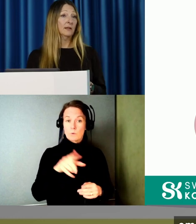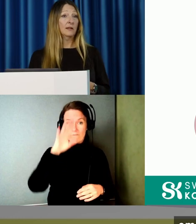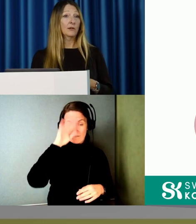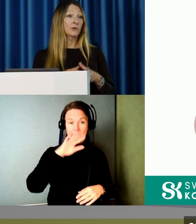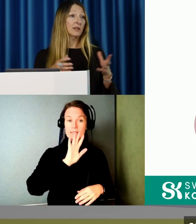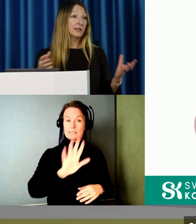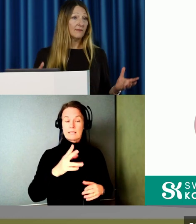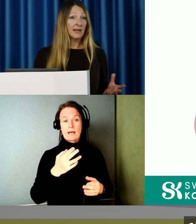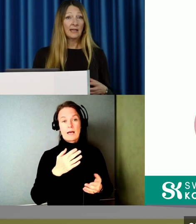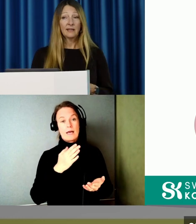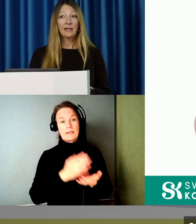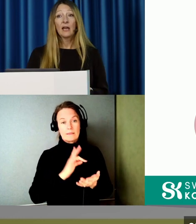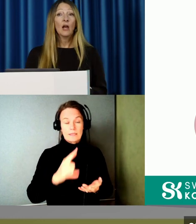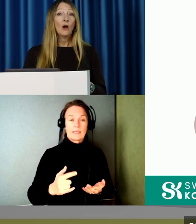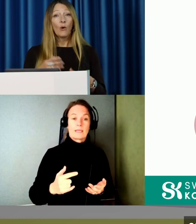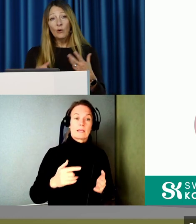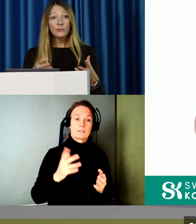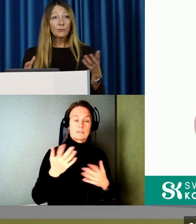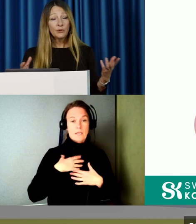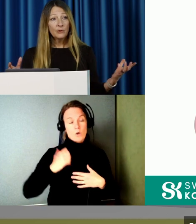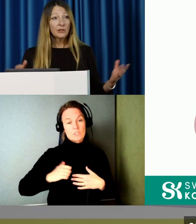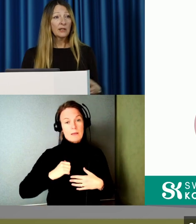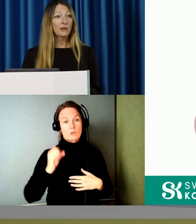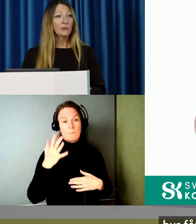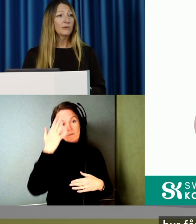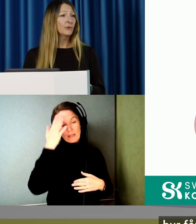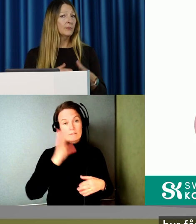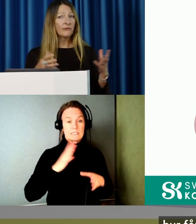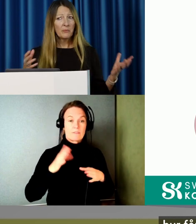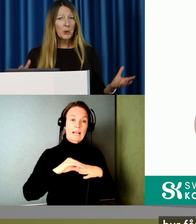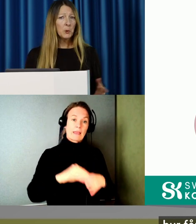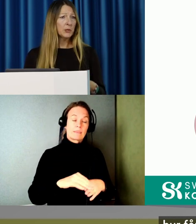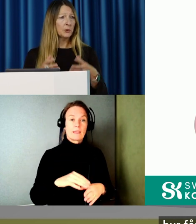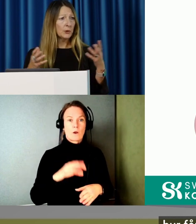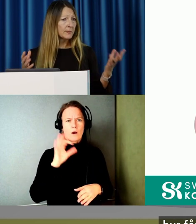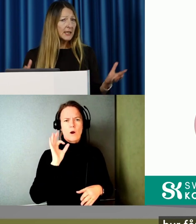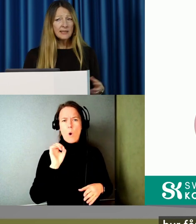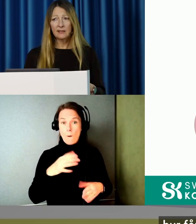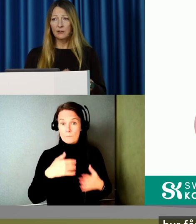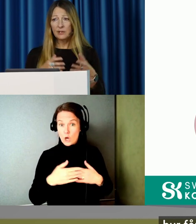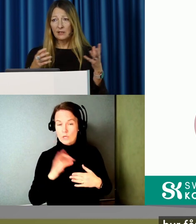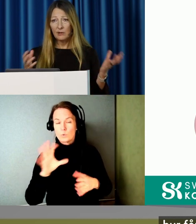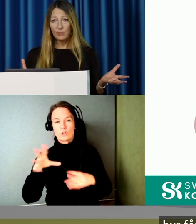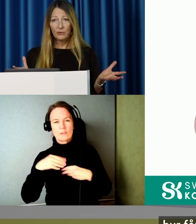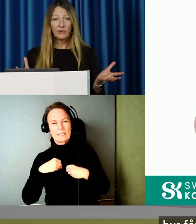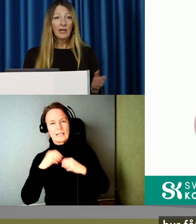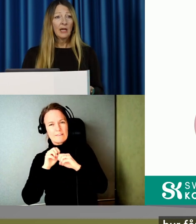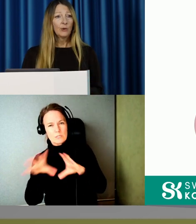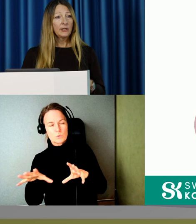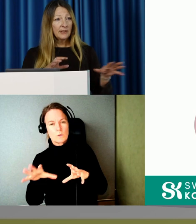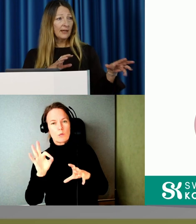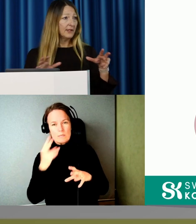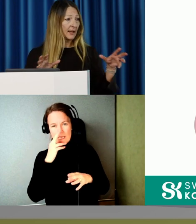som konsumenter. Om de känner till vägledning. Och om de nu gör det. Hur får de informationen? Hur tar de till sig det? Hur ser det ut?